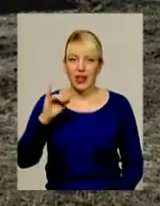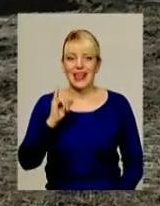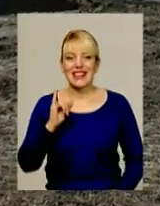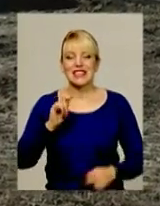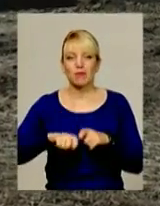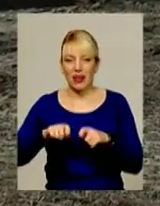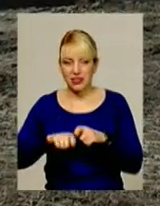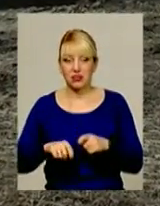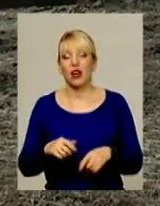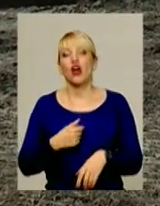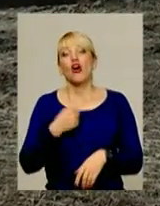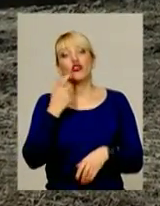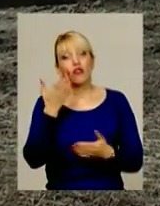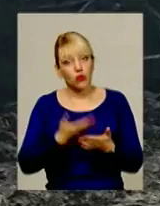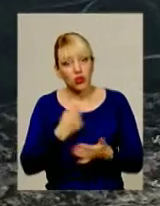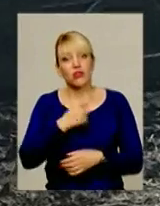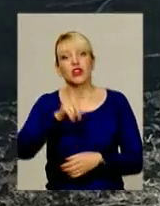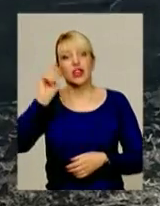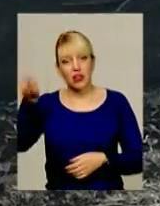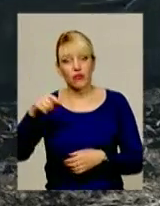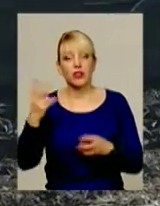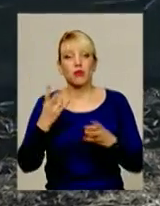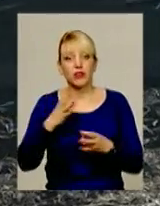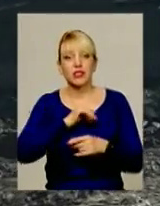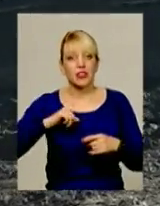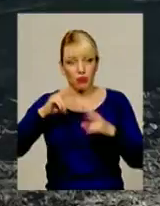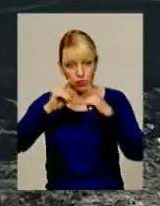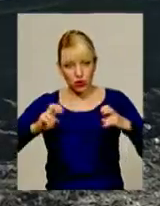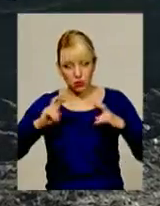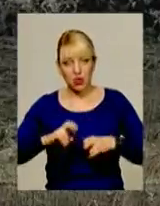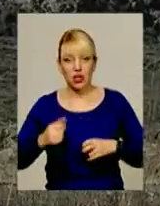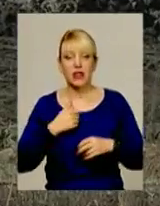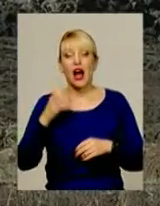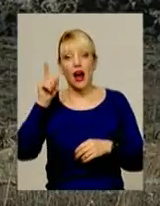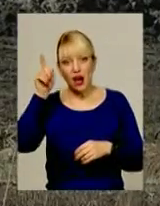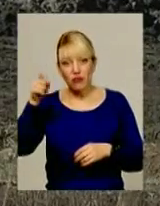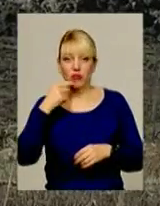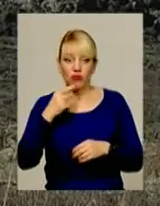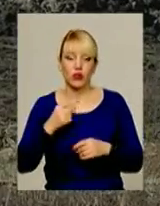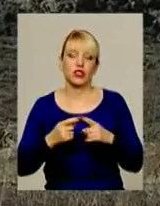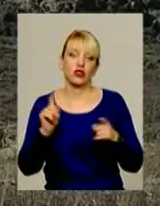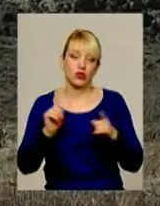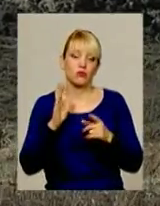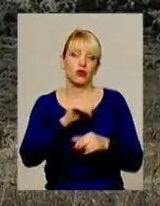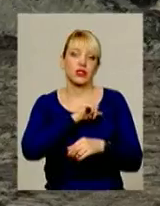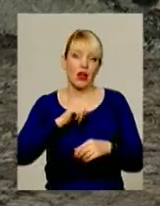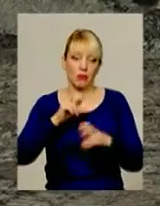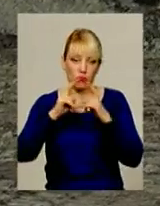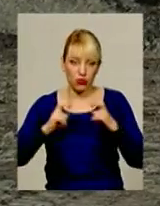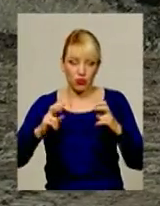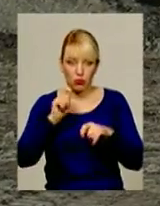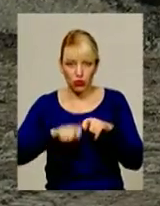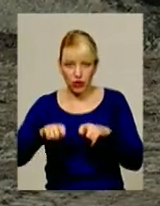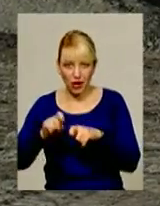Тож, нехай вони і розбираються. В Архбуд інспекції нас запевнили, перевірку проведуть найближчим часом. І вже попереджають, довести, що